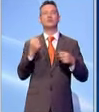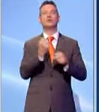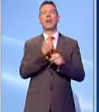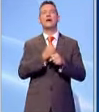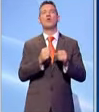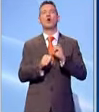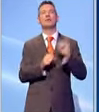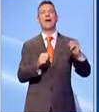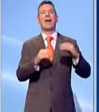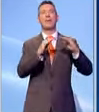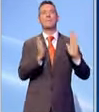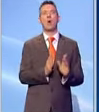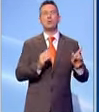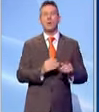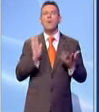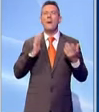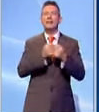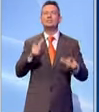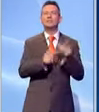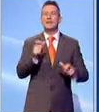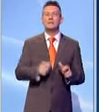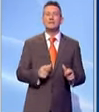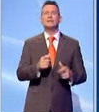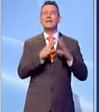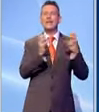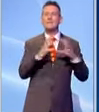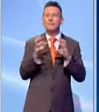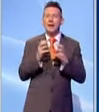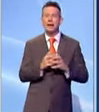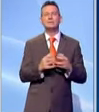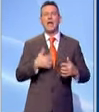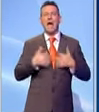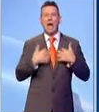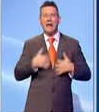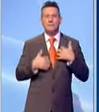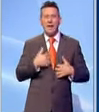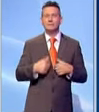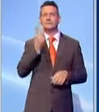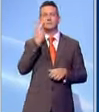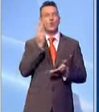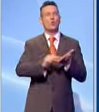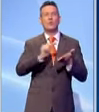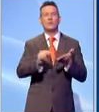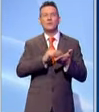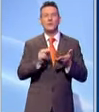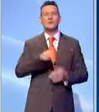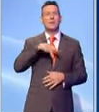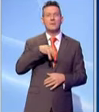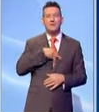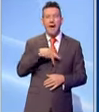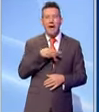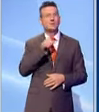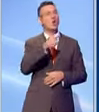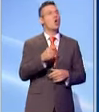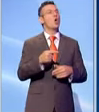cittadini e imprese sono tutti arrabbiati leggendo sugli uffici periferici degli enti pubblici e privati chiuso per